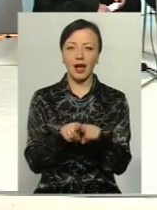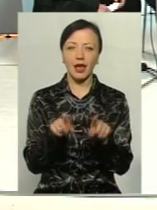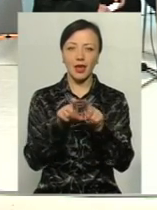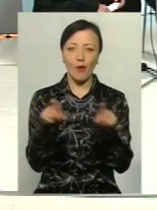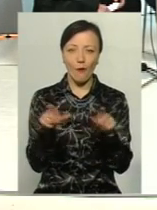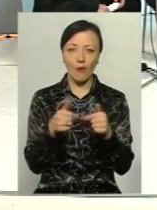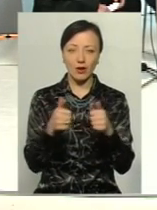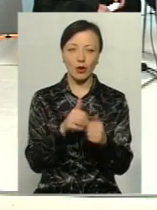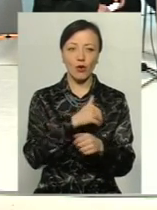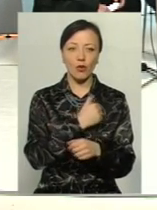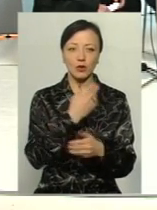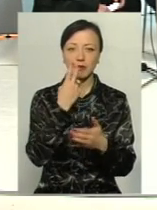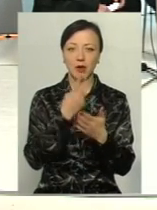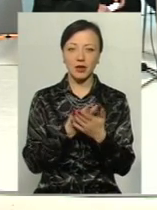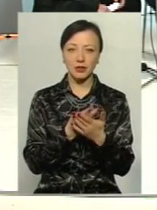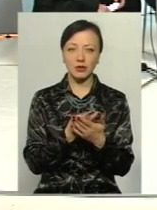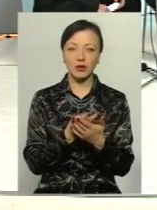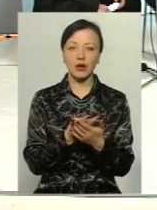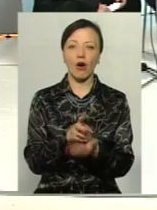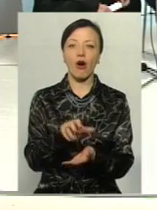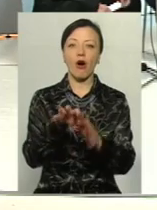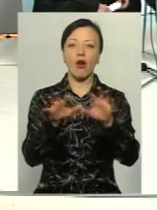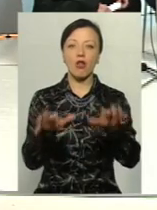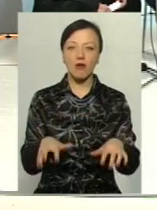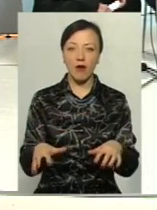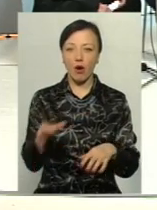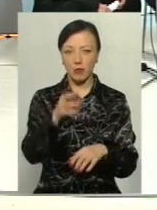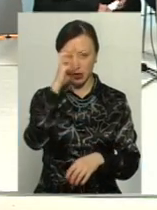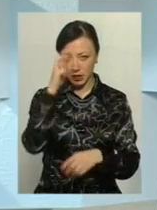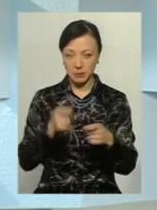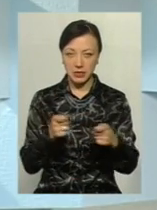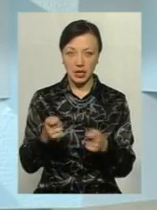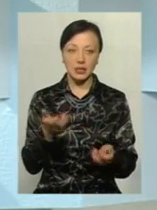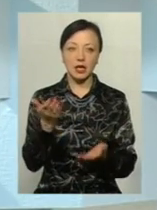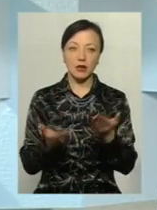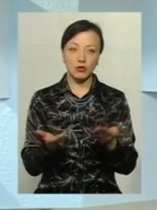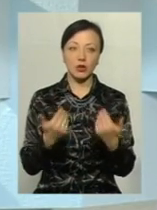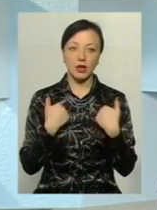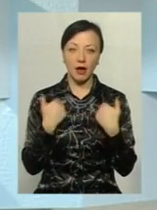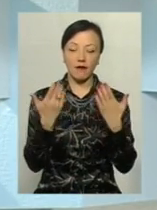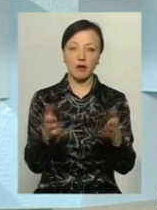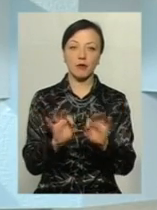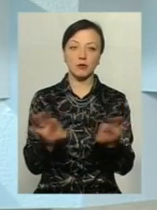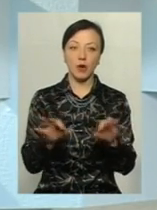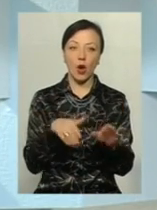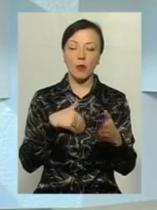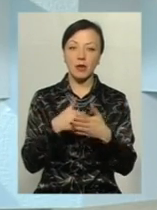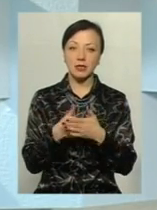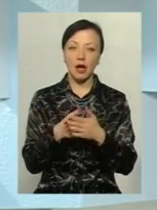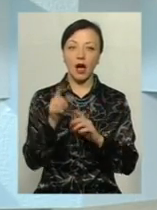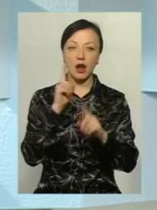який хоче його бачити голова обласної державної адміністрації. Якщо, я вам поясню, громадська рада